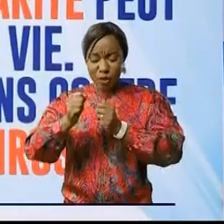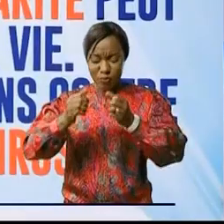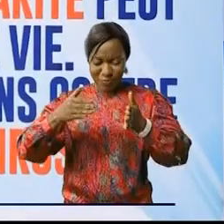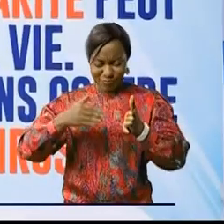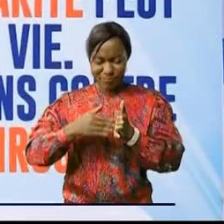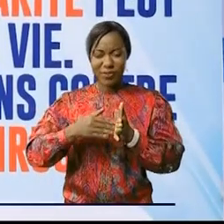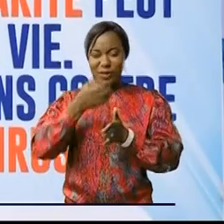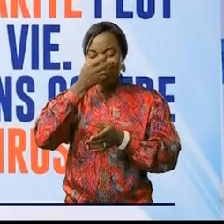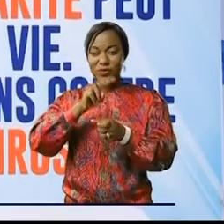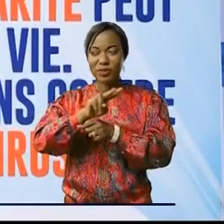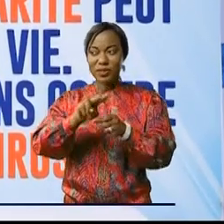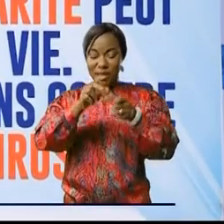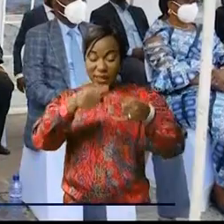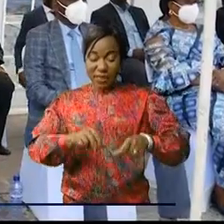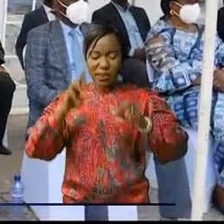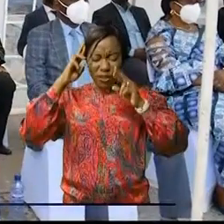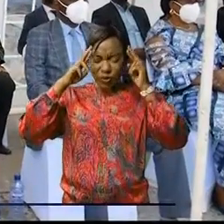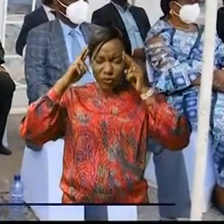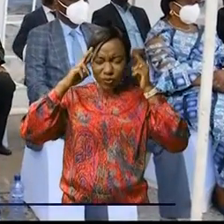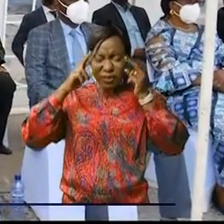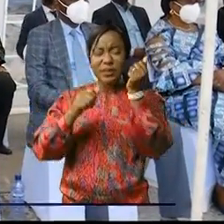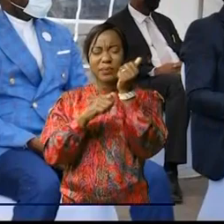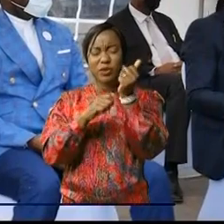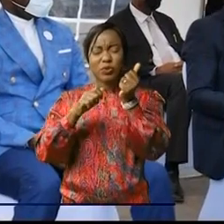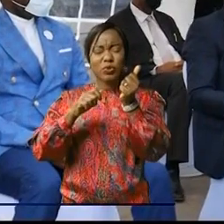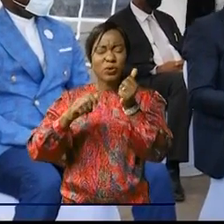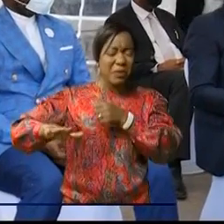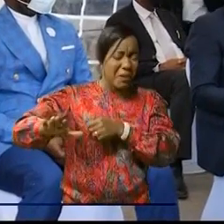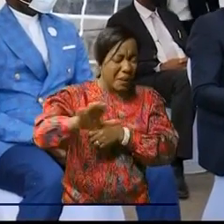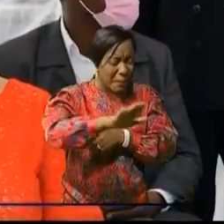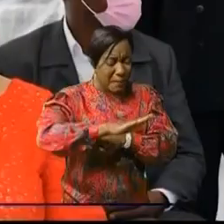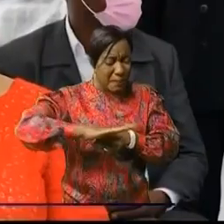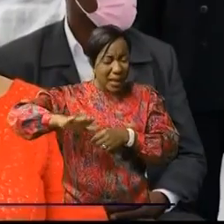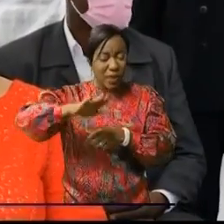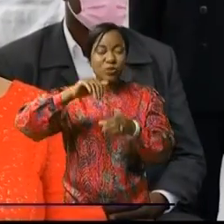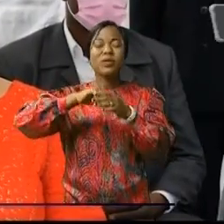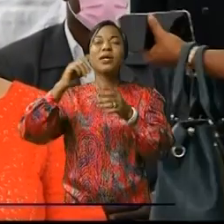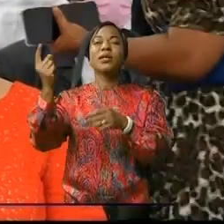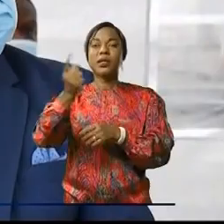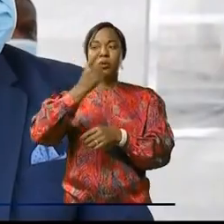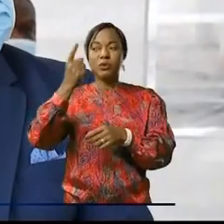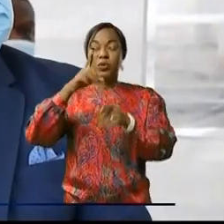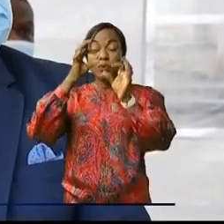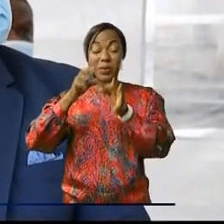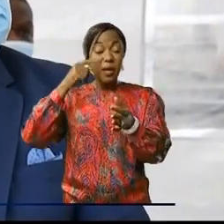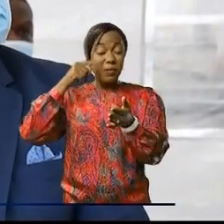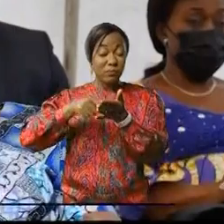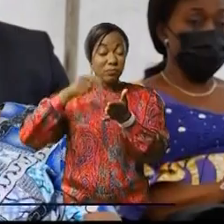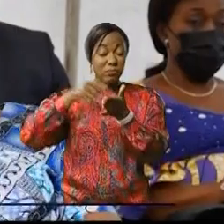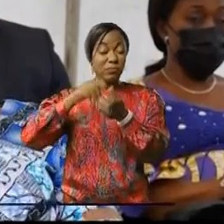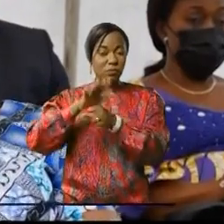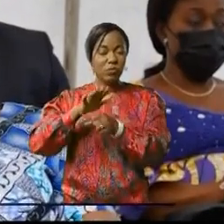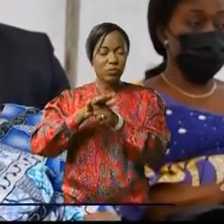le Covid-19 reste le souci majeur de l'homme au monde, mais le constat est inquiétant. Un bon nombre de la